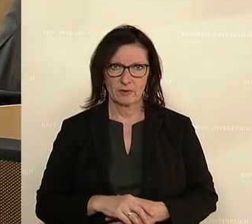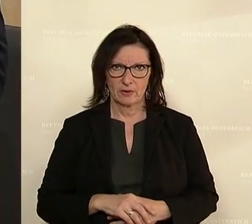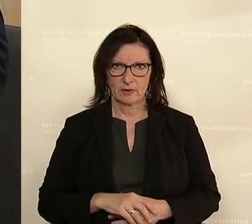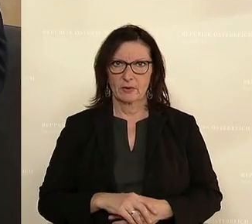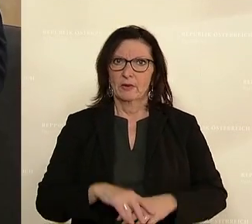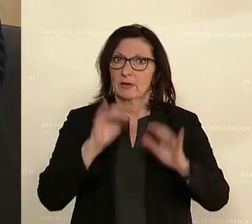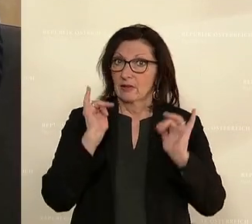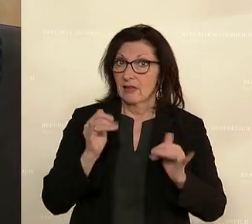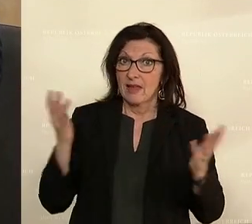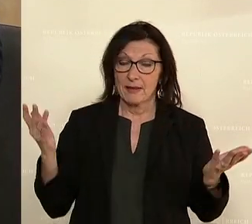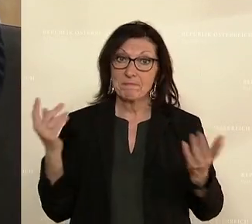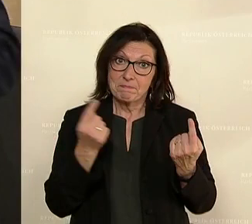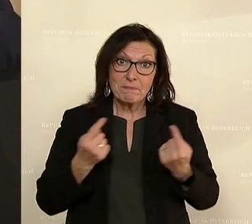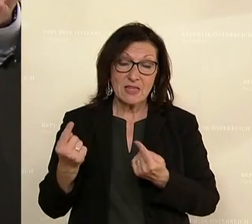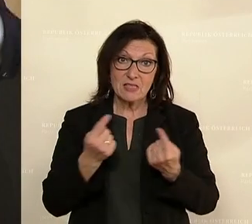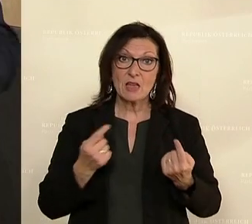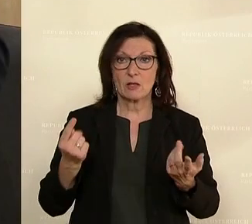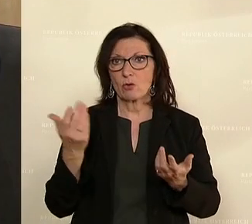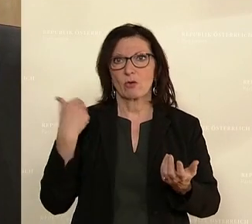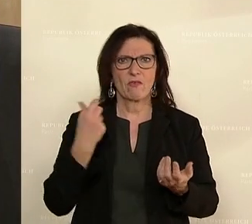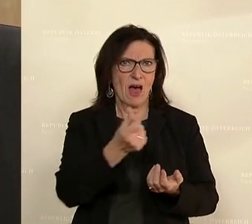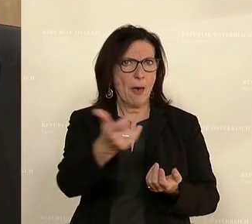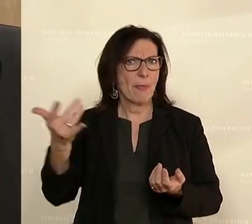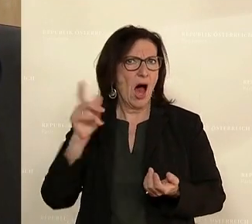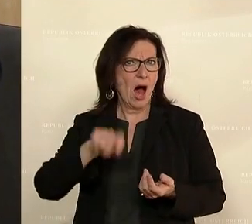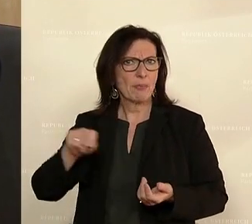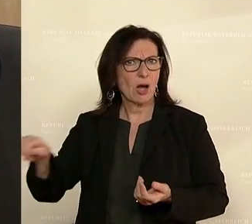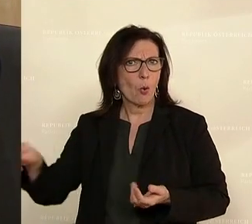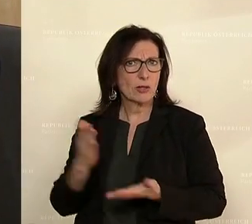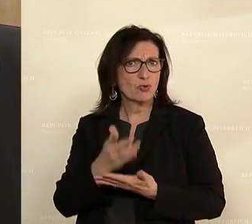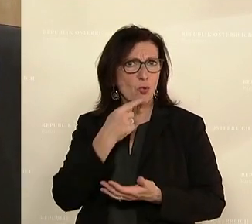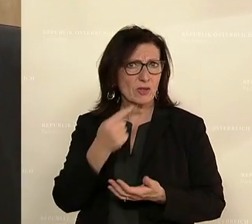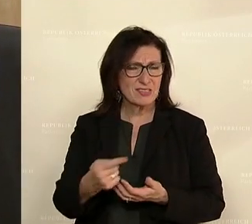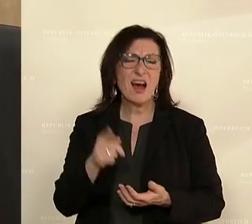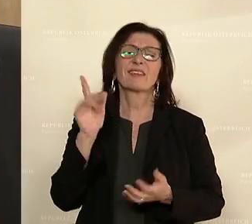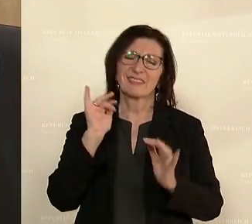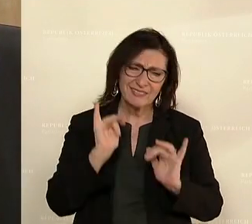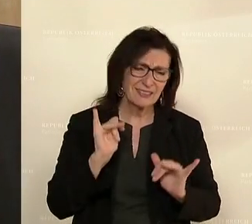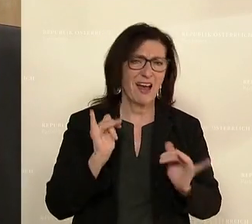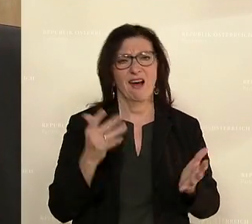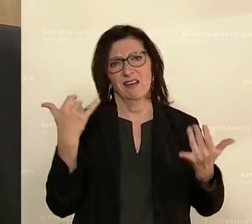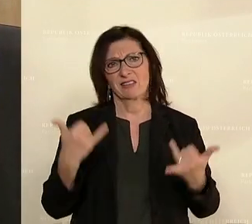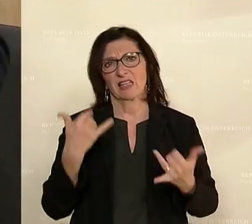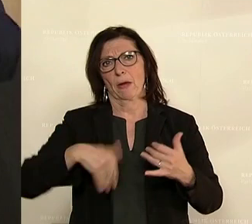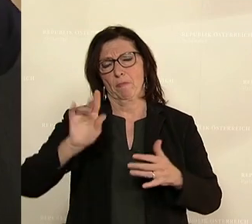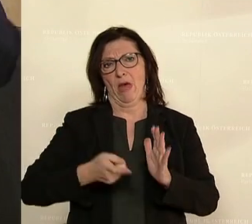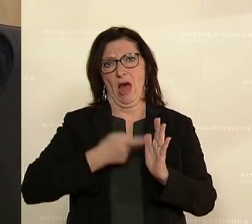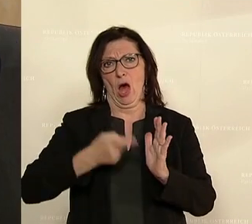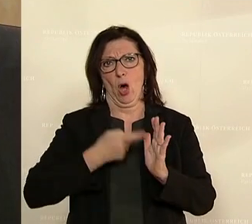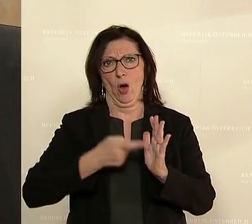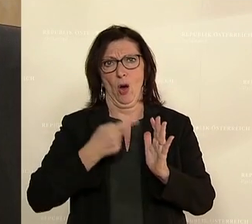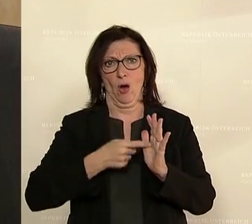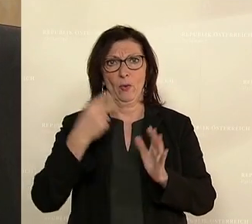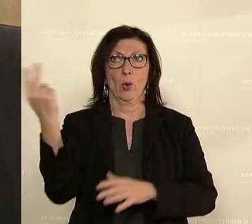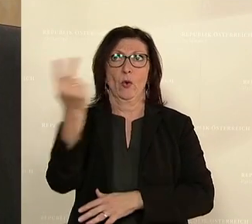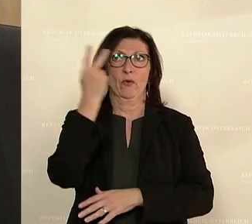Ja, die Situation, und das wurde jetzt schon von mehreren Abgeordneten beschrieben, ist eine herausfordernde. Der Wind ist rauer, wie der Urlaub, könnte man